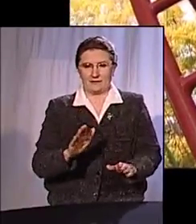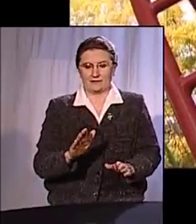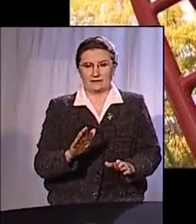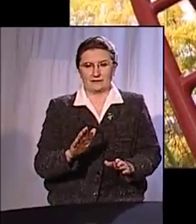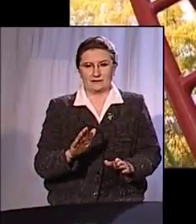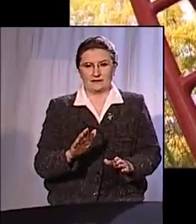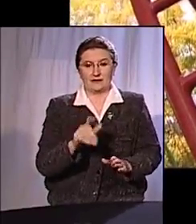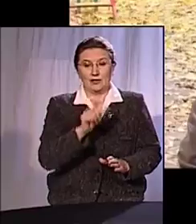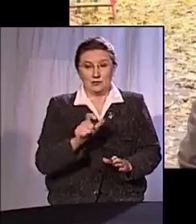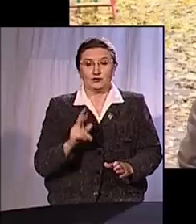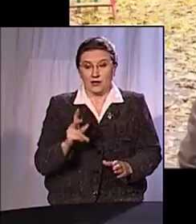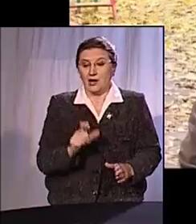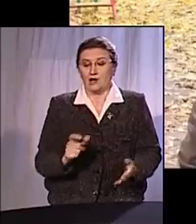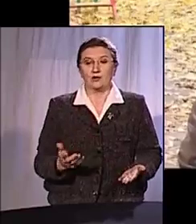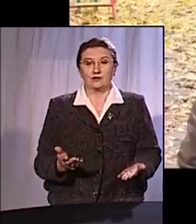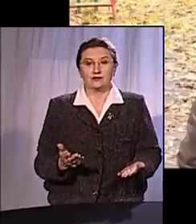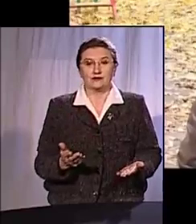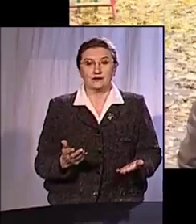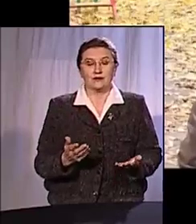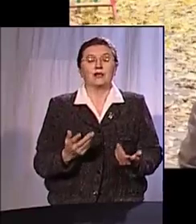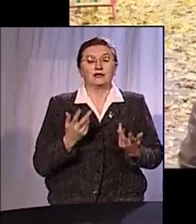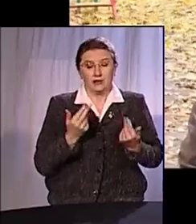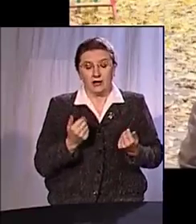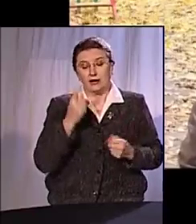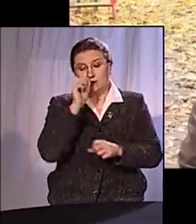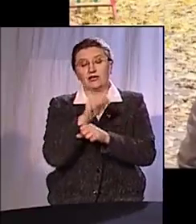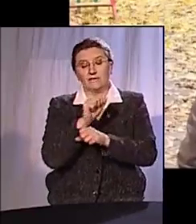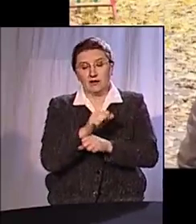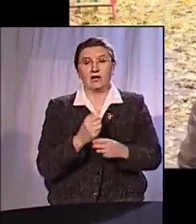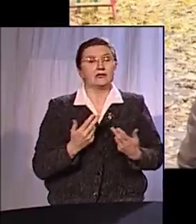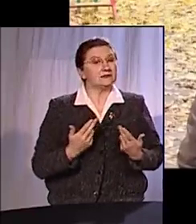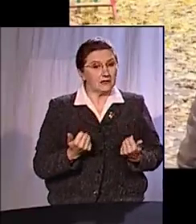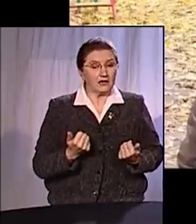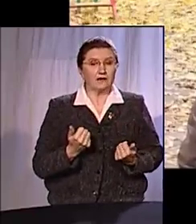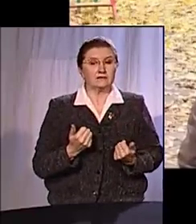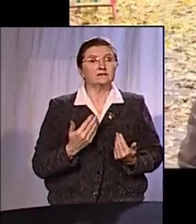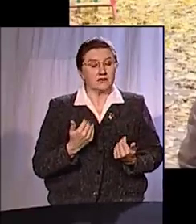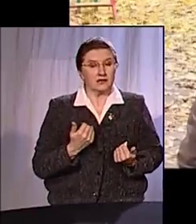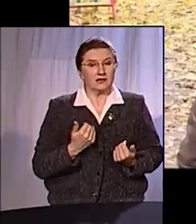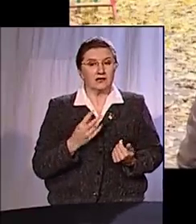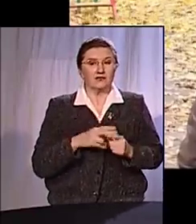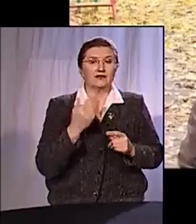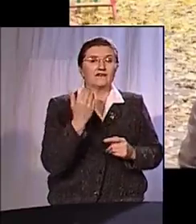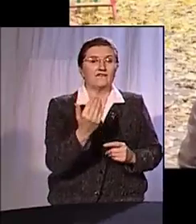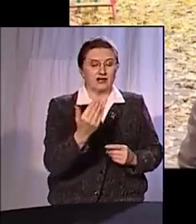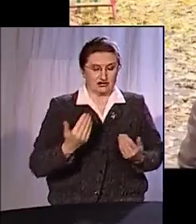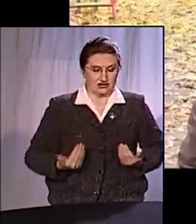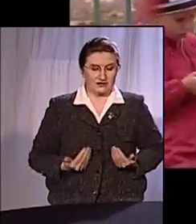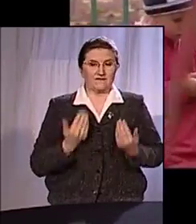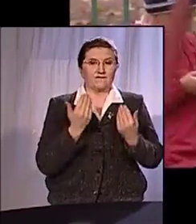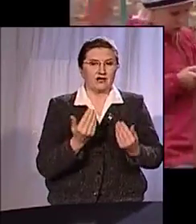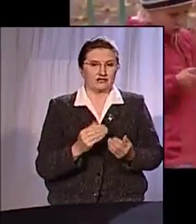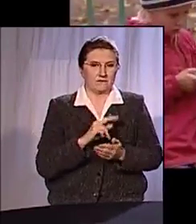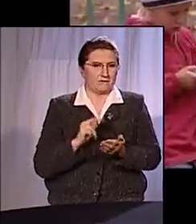были как люди. Понимающие кивали головами и говорили, да, ребята, но это ваша жизнь, это ваши